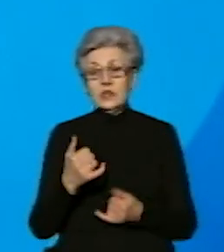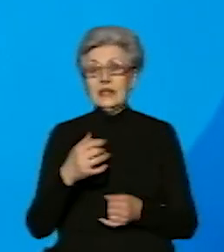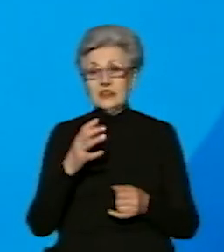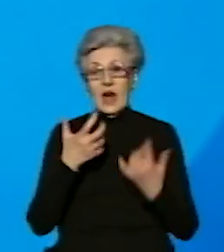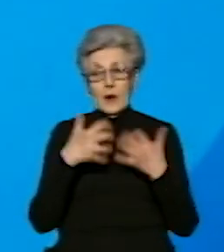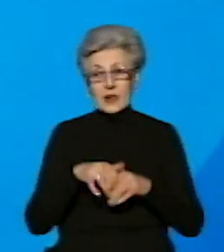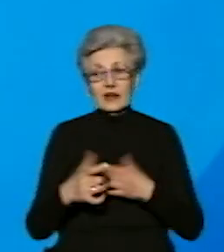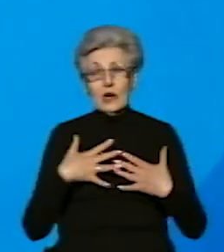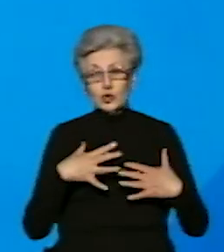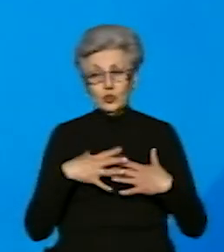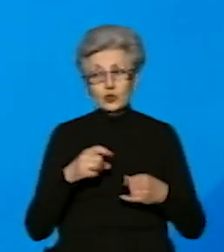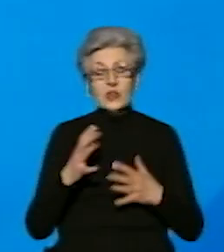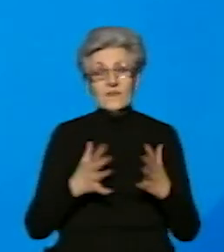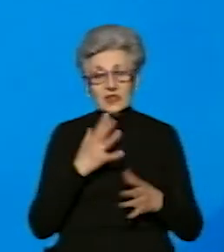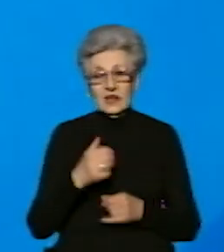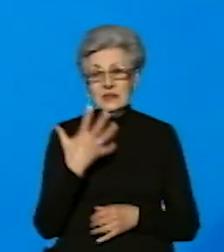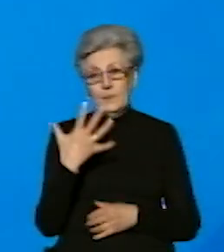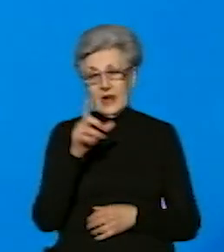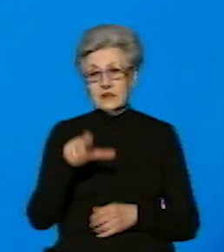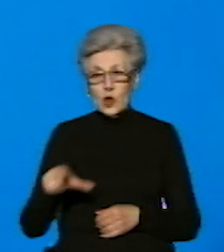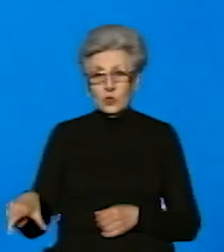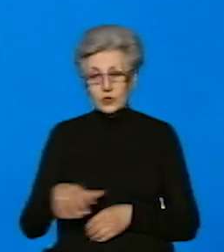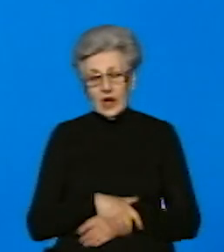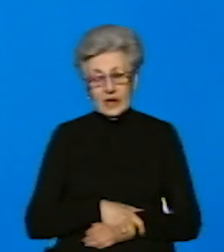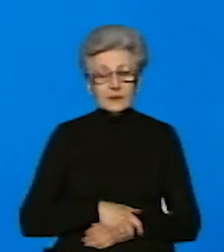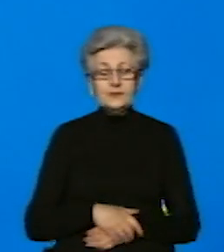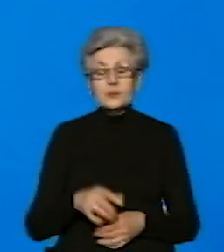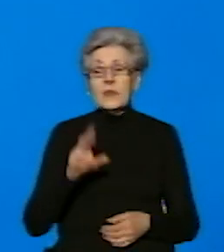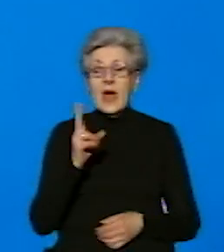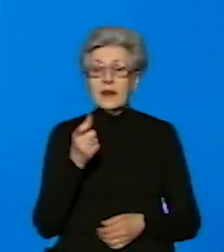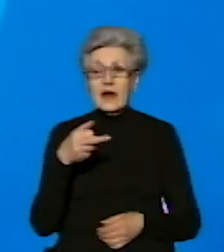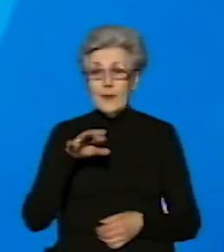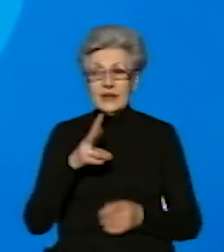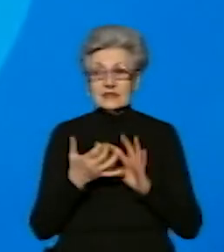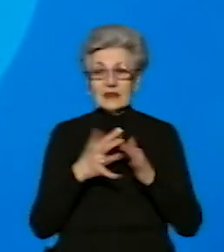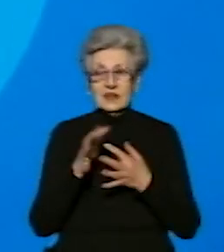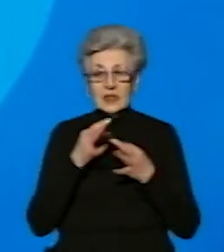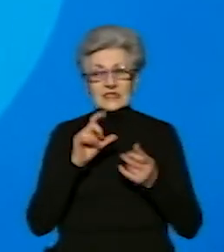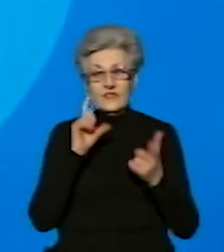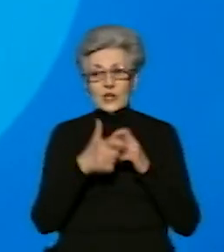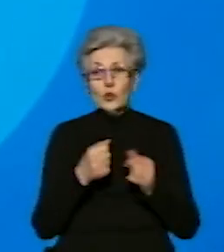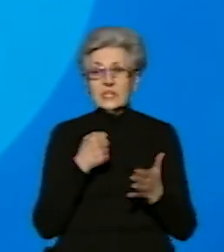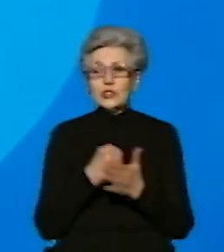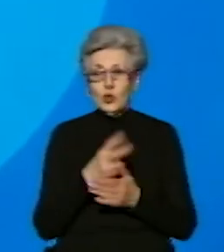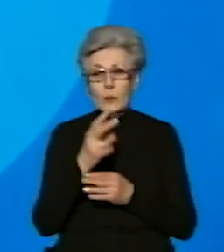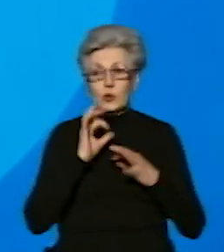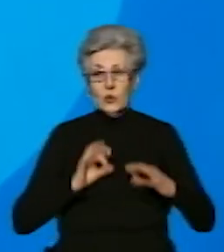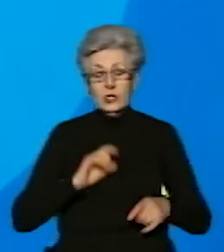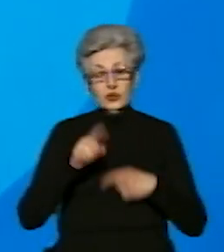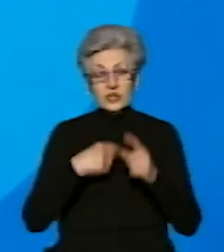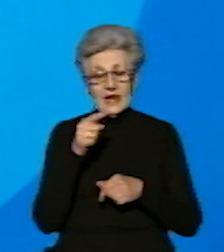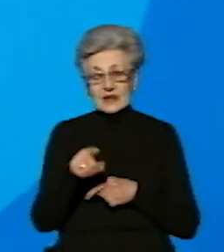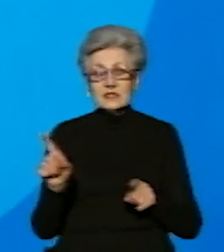штучної вентиляції легень – п'ятеро. Кам'янська сільська рада звернулася до прокуратури через те, що обласне управління